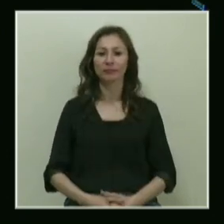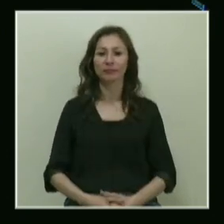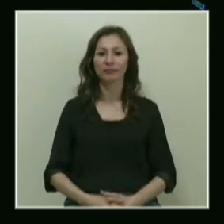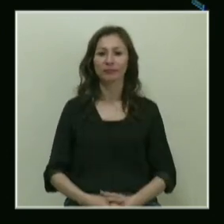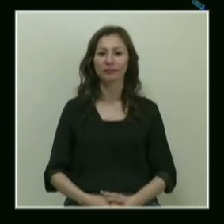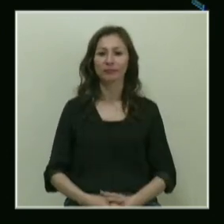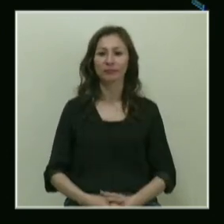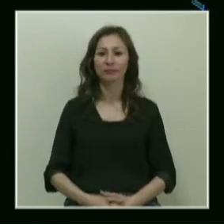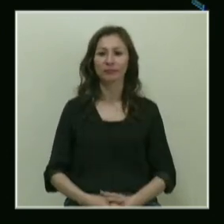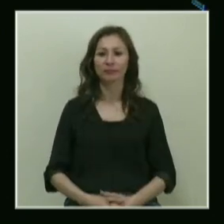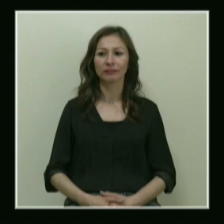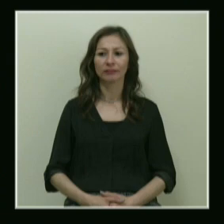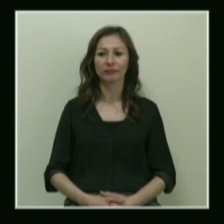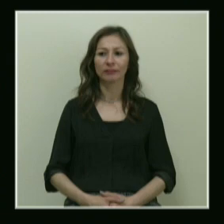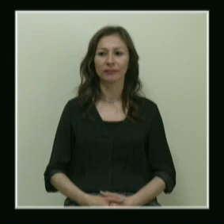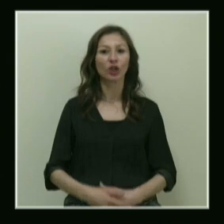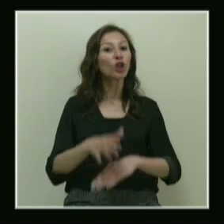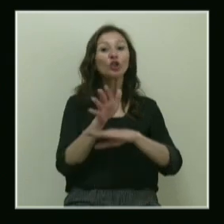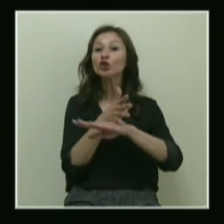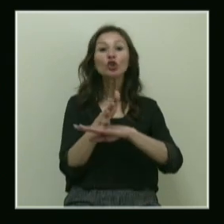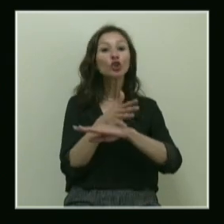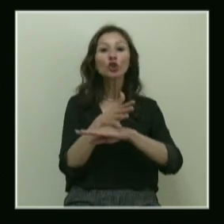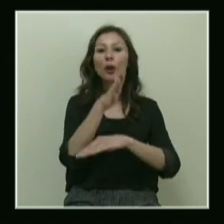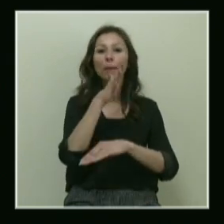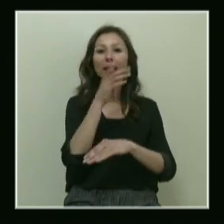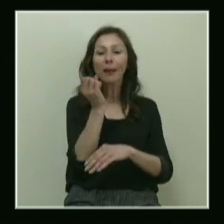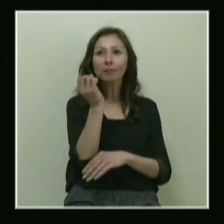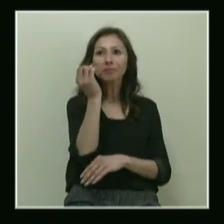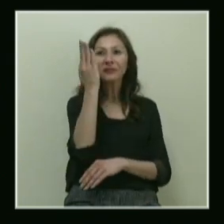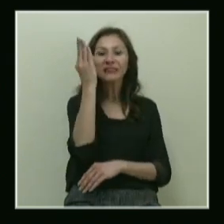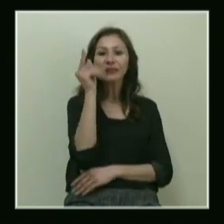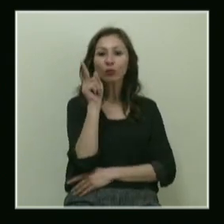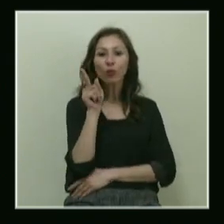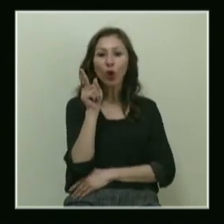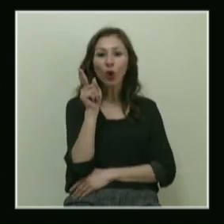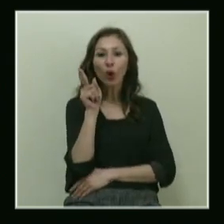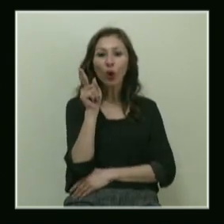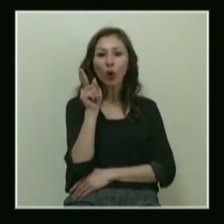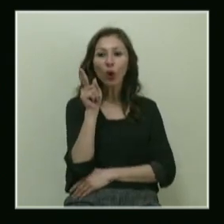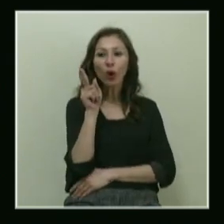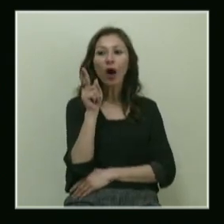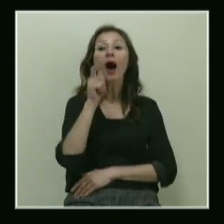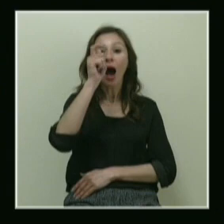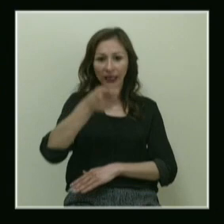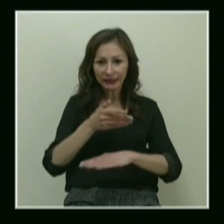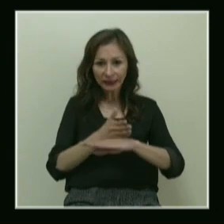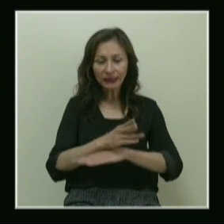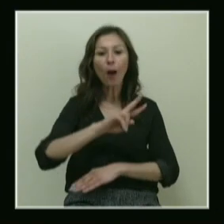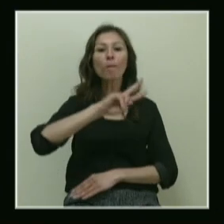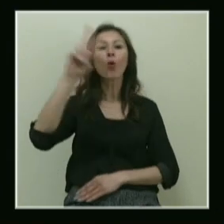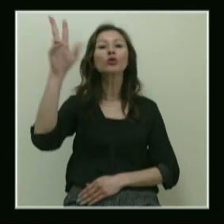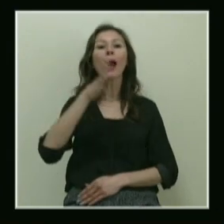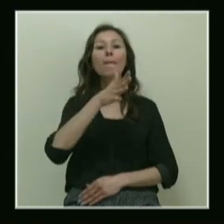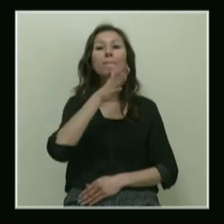Bilim bu. Çünkü bilim maceramız aslında modern bilim